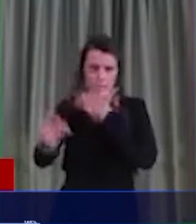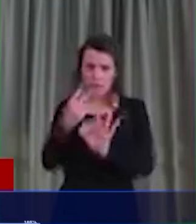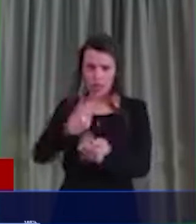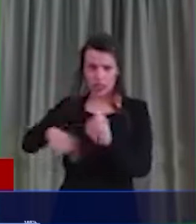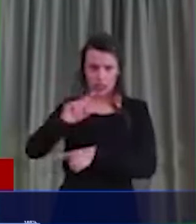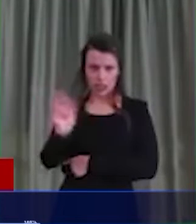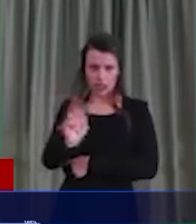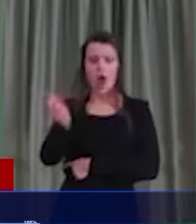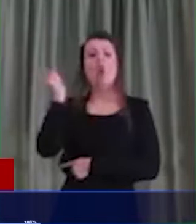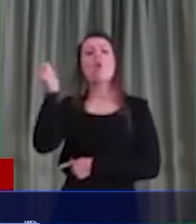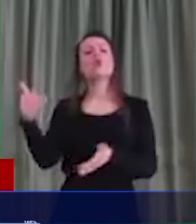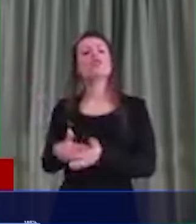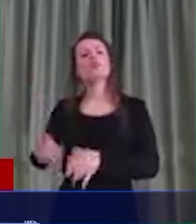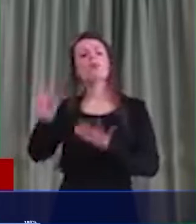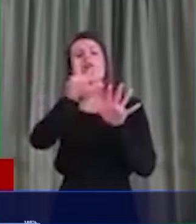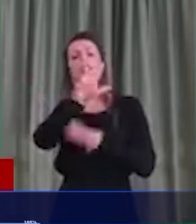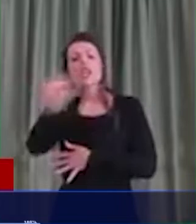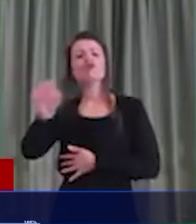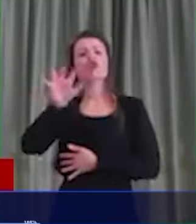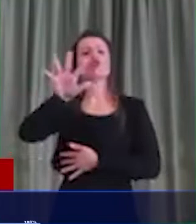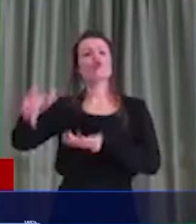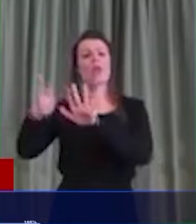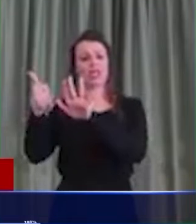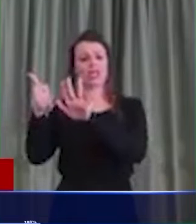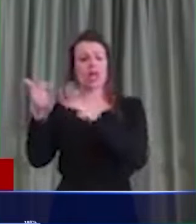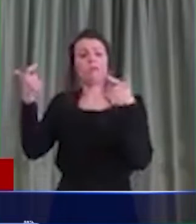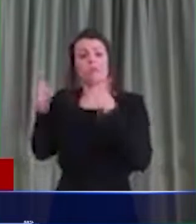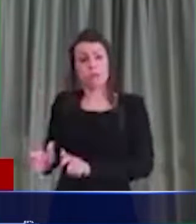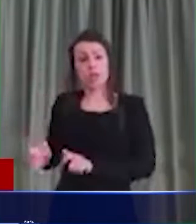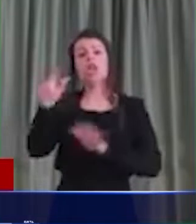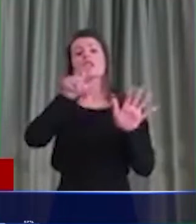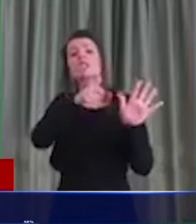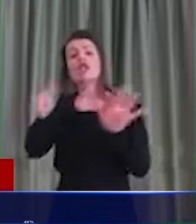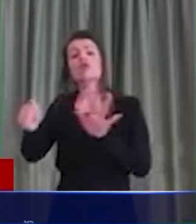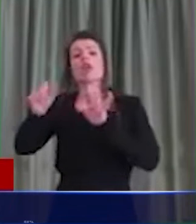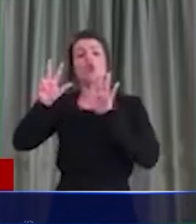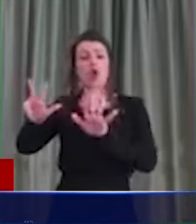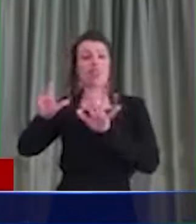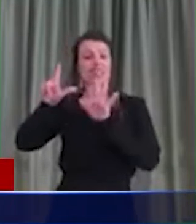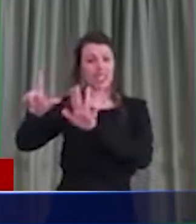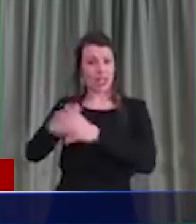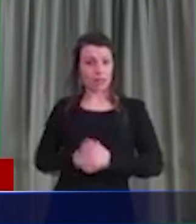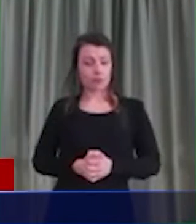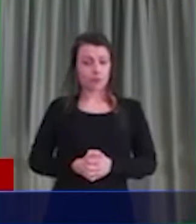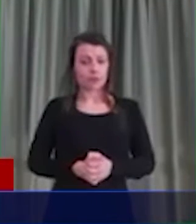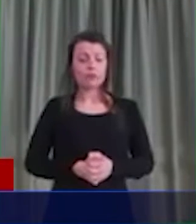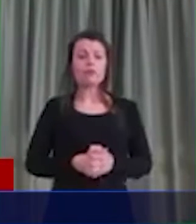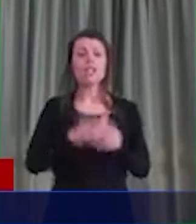.356 meno 687. Dimessi, 39